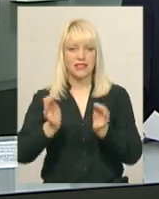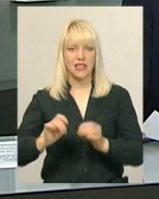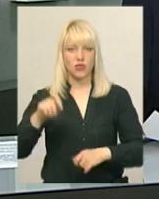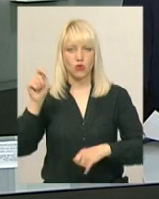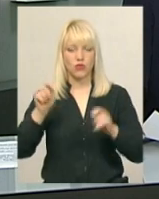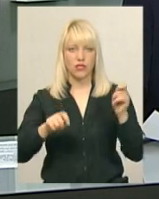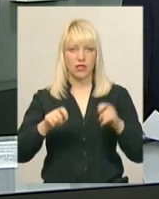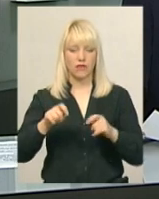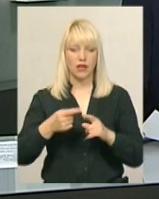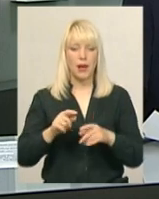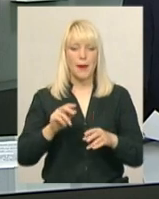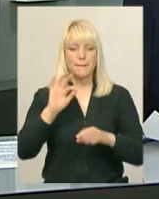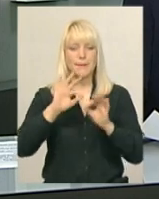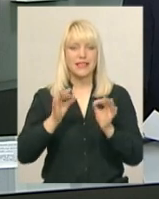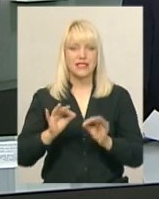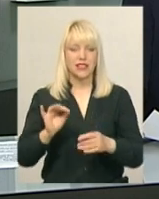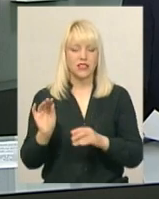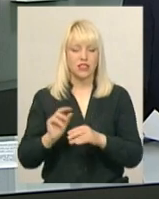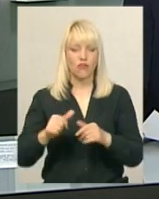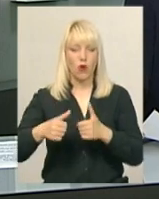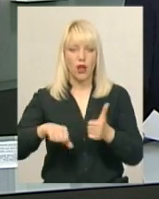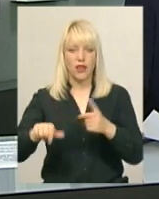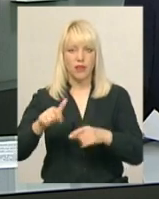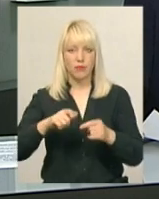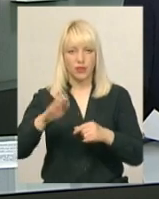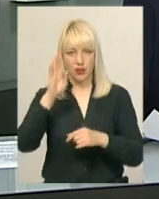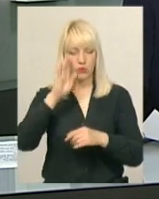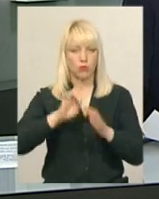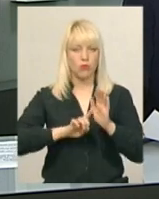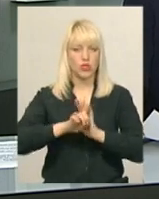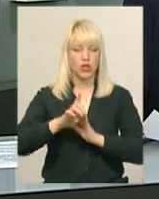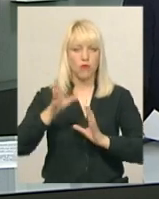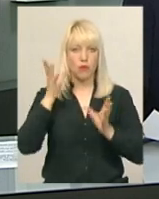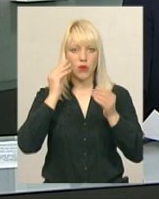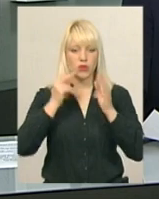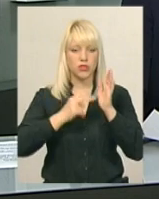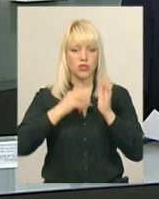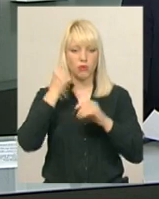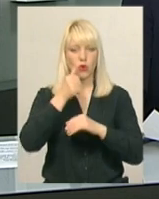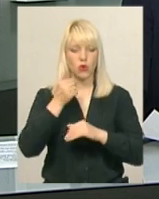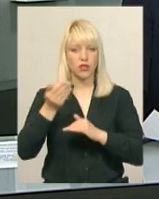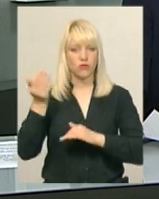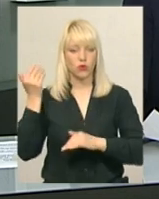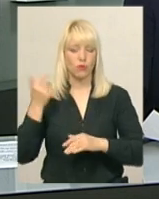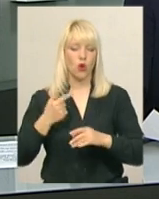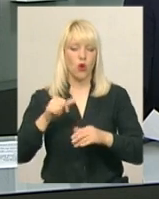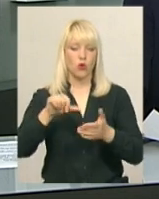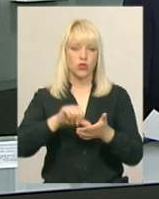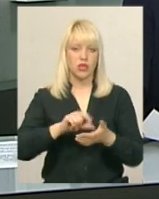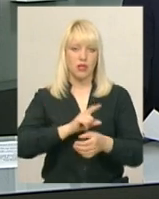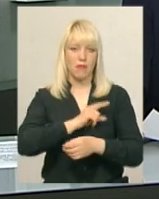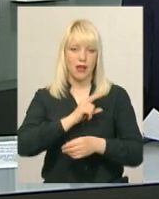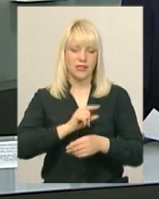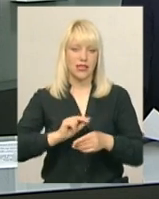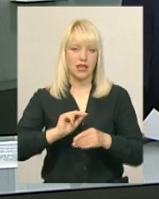Мистецтво ліплення з глини Микола Величко почав опановувати сім років тому. Учасникам майстер-класу запропонував створити чашку для